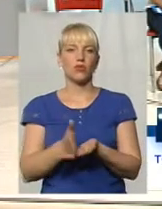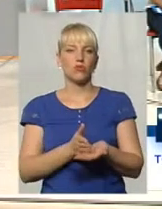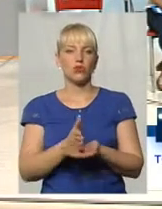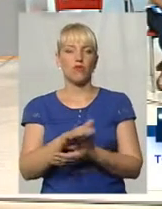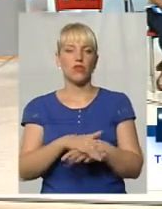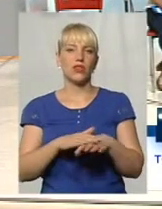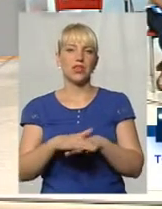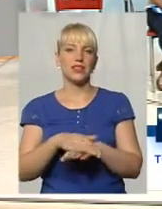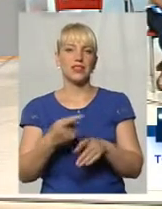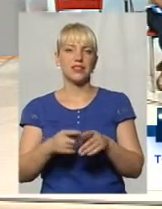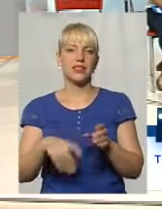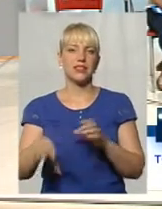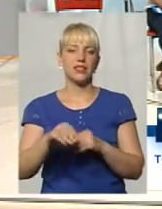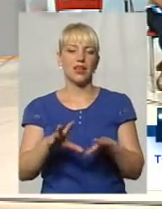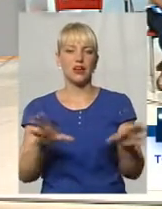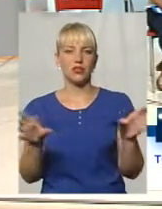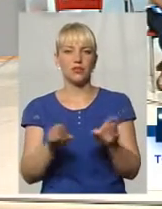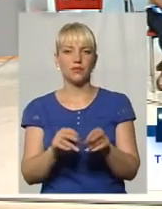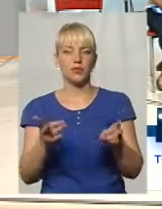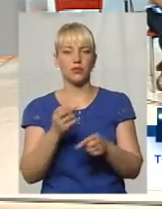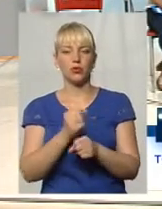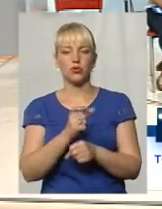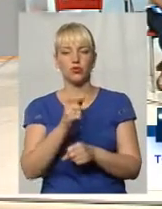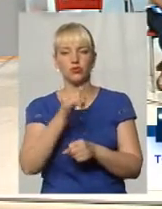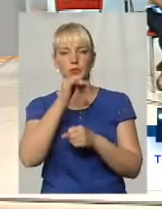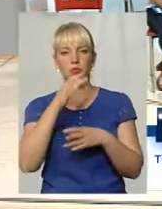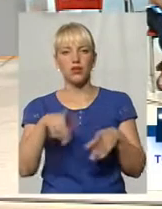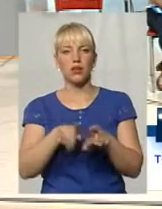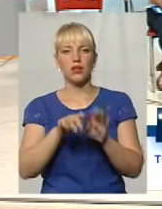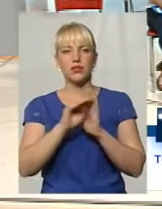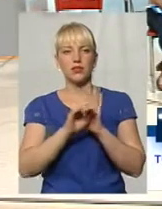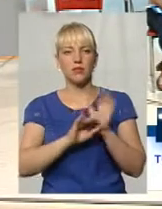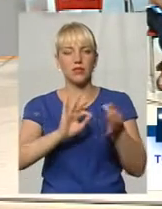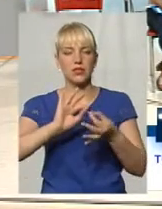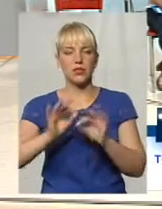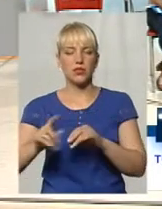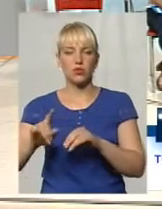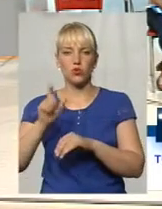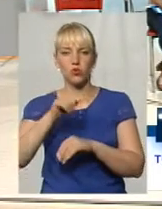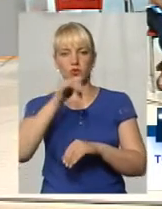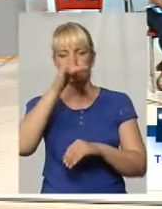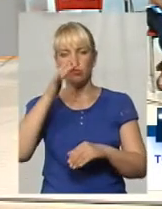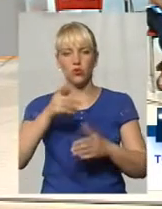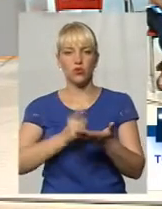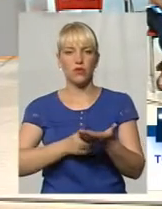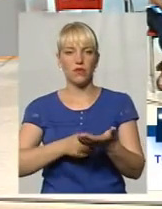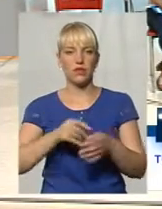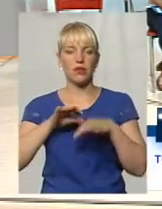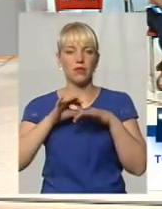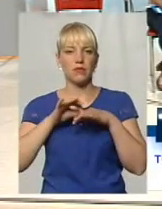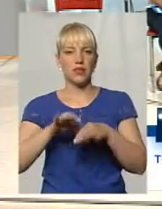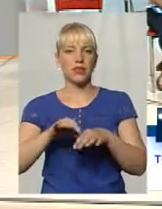Ілі, це все треба розробити, але люди не можуть. Така система складна, що люди не можуть довести право до кінця.